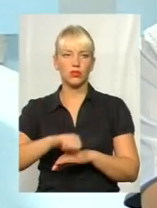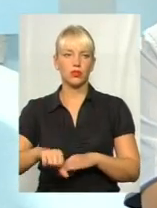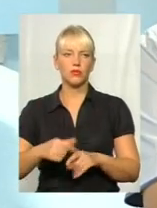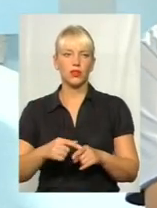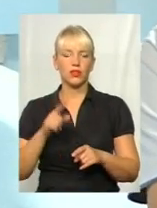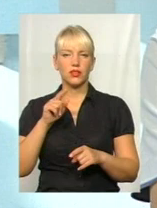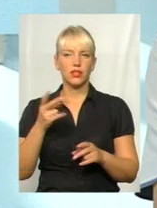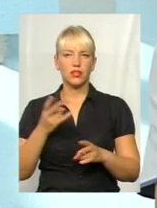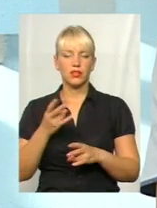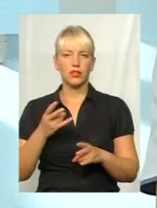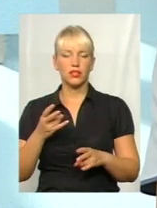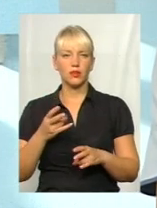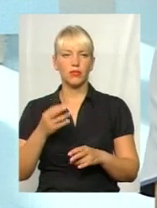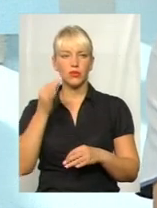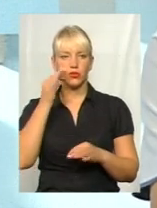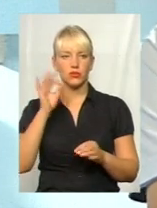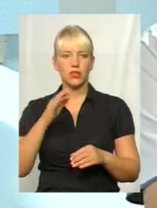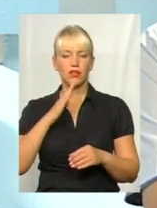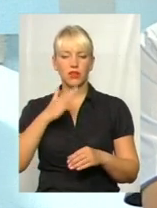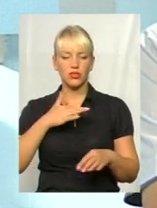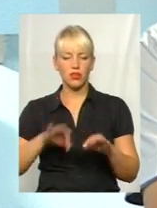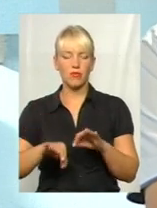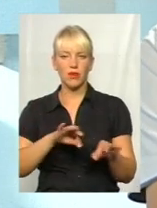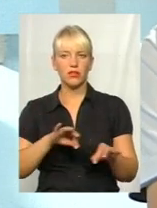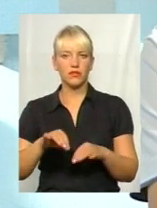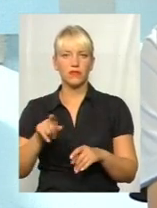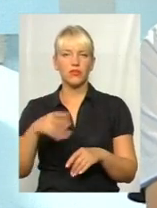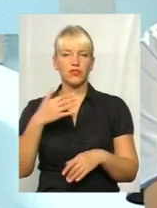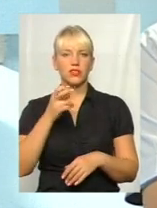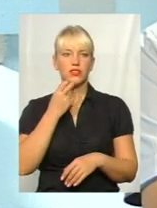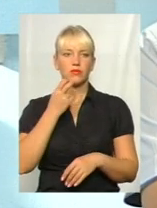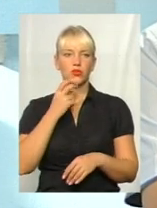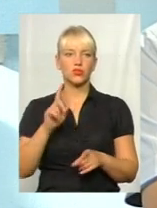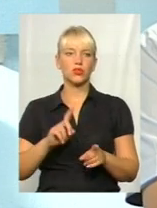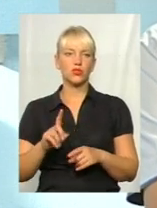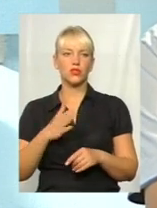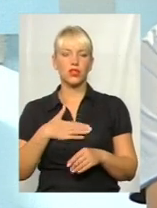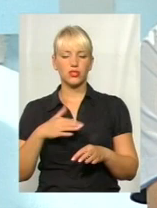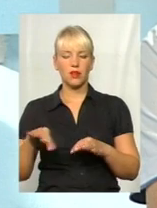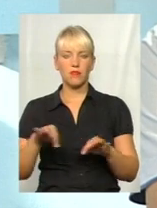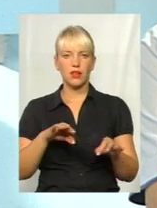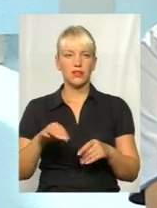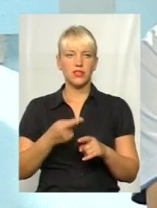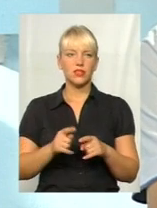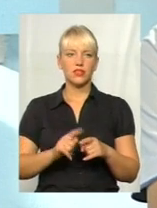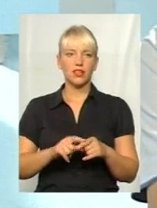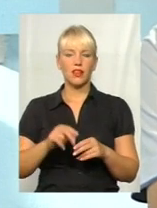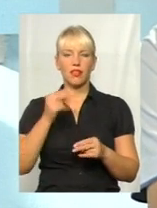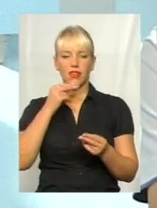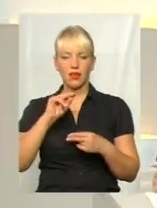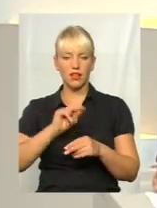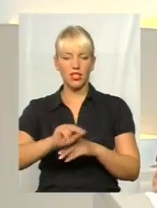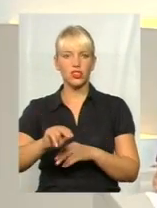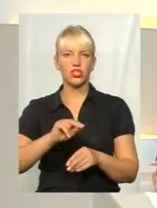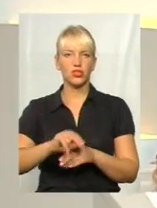місяці. Відповідно, наш перевізник привратився, вони вже між собою, навіть є такий жарт, що наш перевізник на сьогоднішній день – найкращий ДОСАФ для